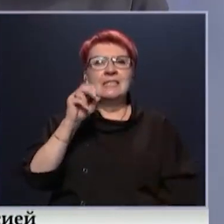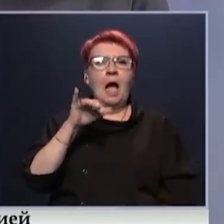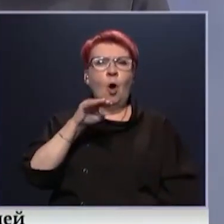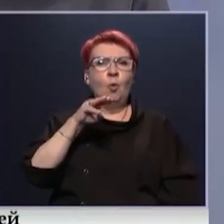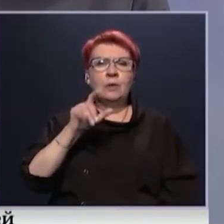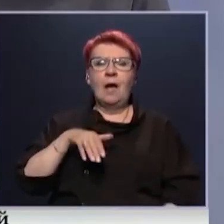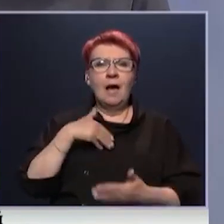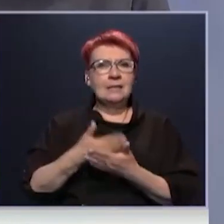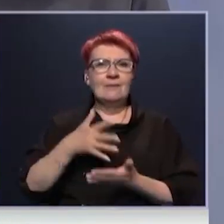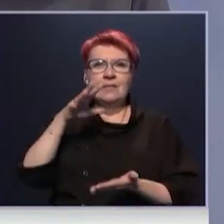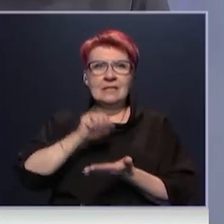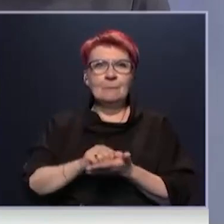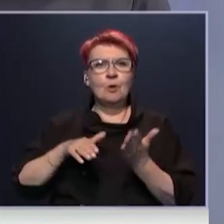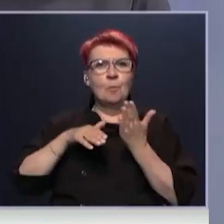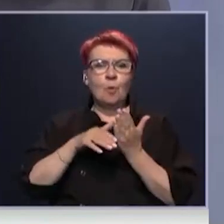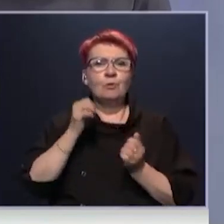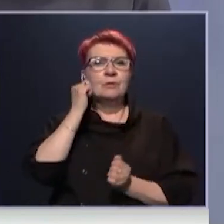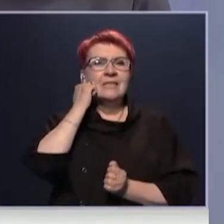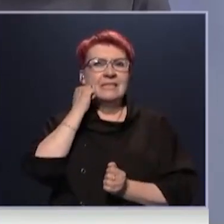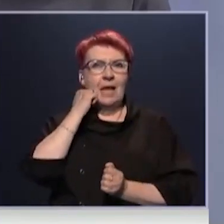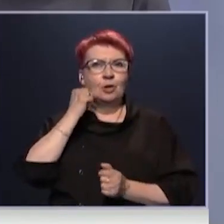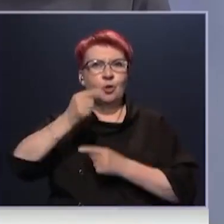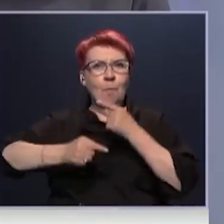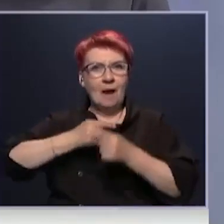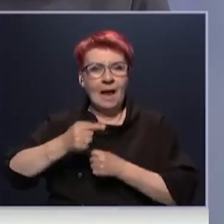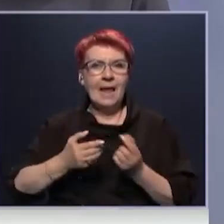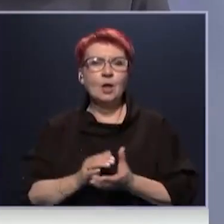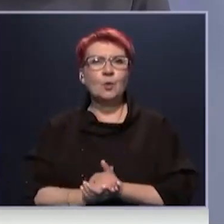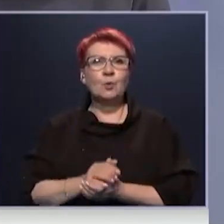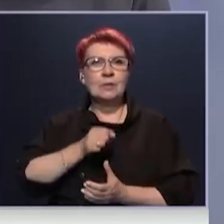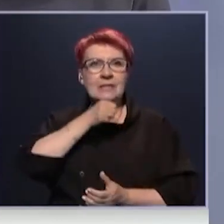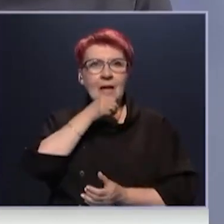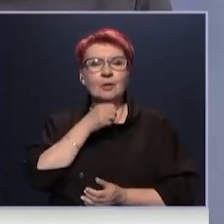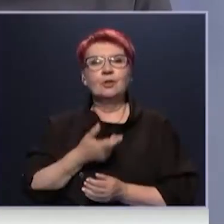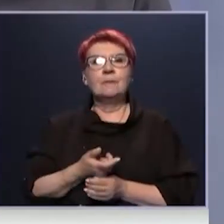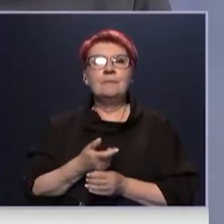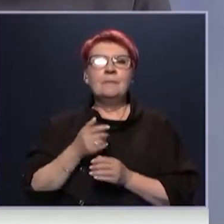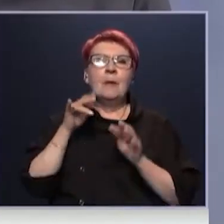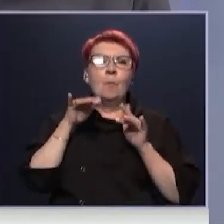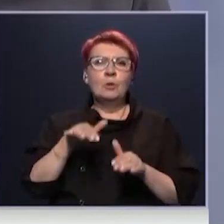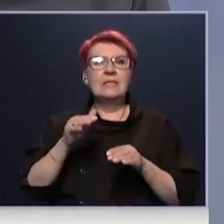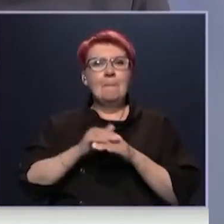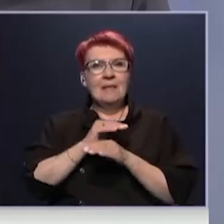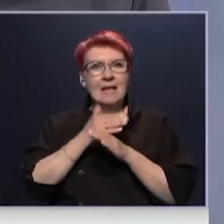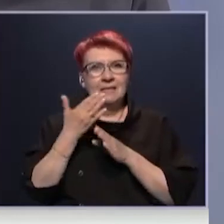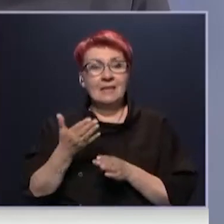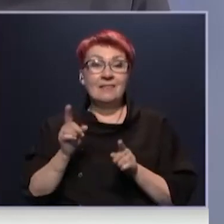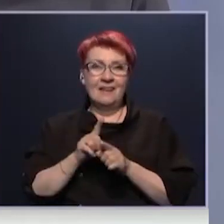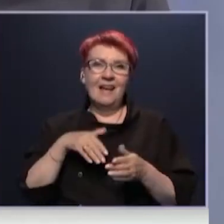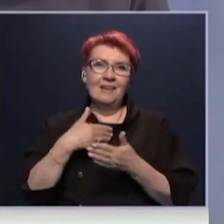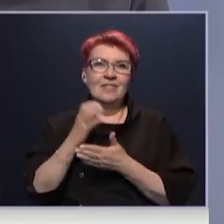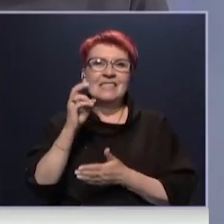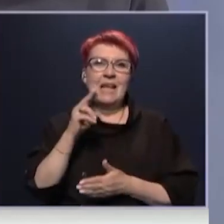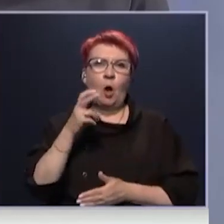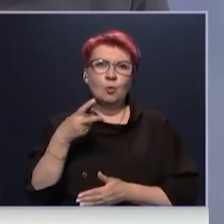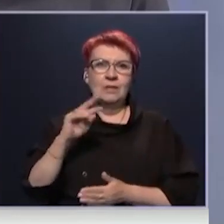занимаются помощью старшему поколению, помощью, участием в делах милосердия. Это тоже такая активная скаутская